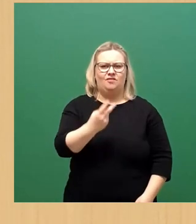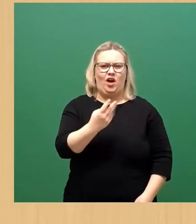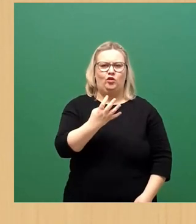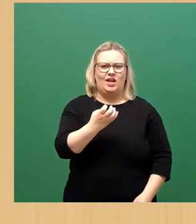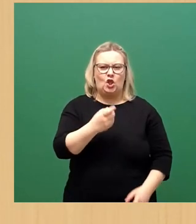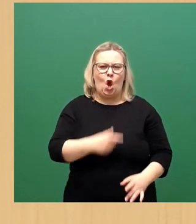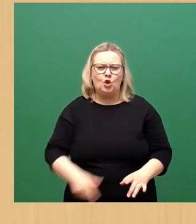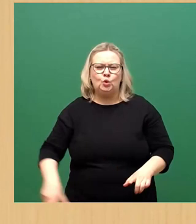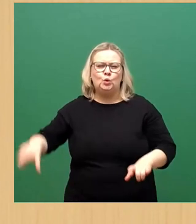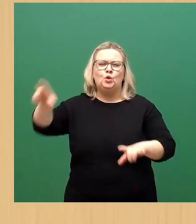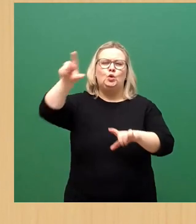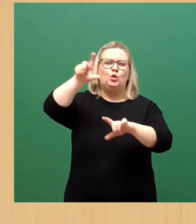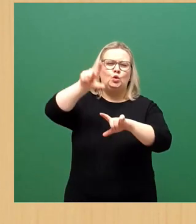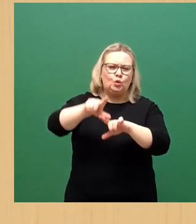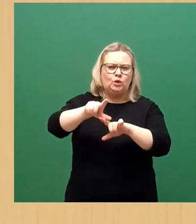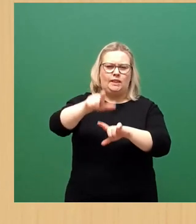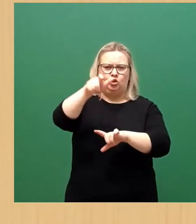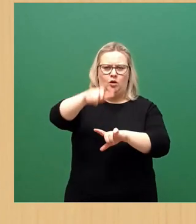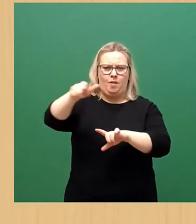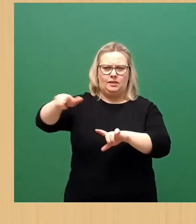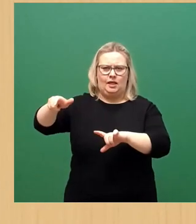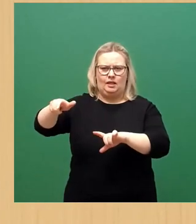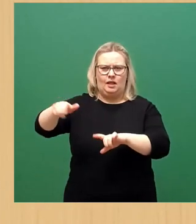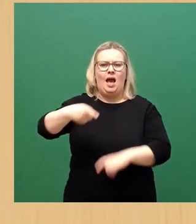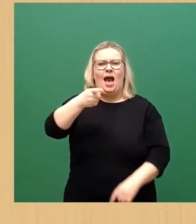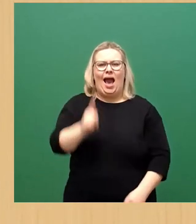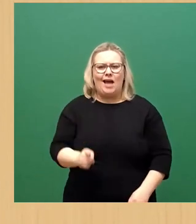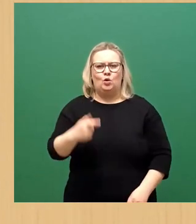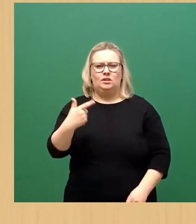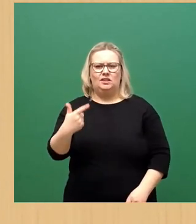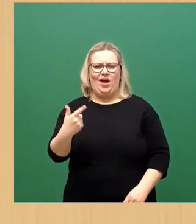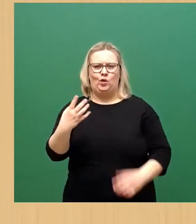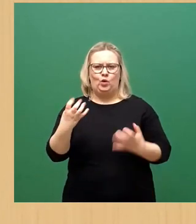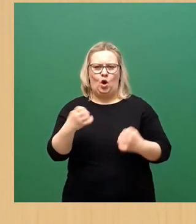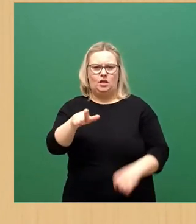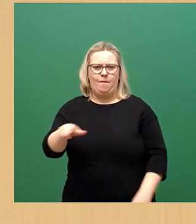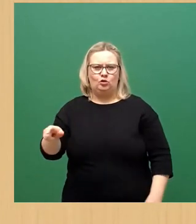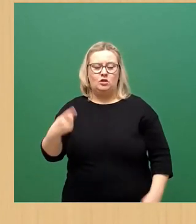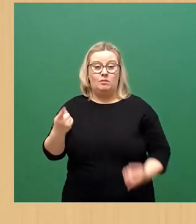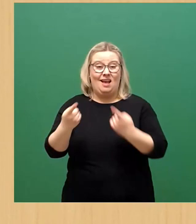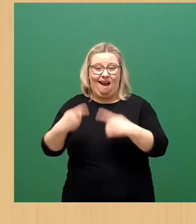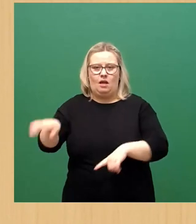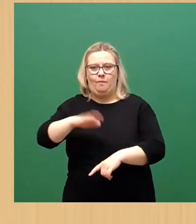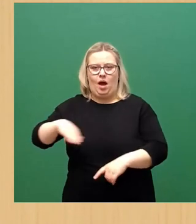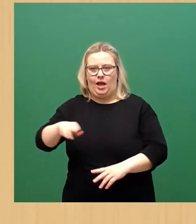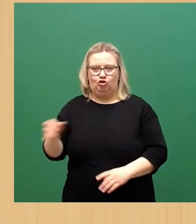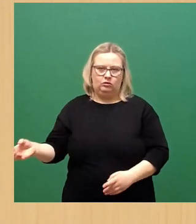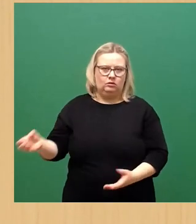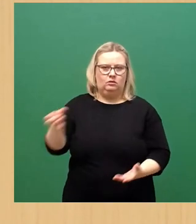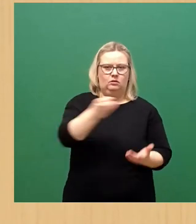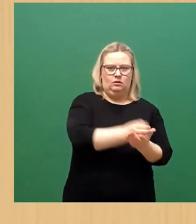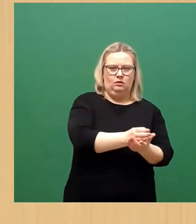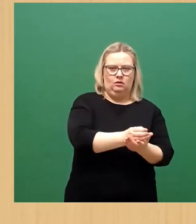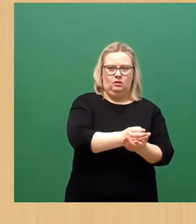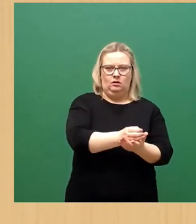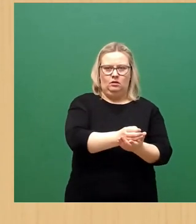Personen. Davon sind 192 Mitarbeiterinnen und Mitarbeiter, die aus anderen Bereichen der Verwaltung dahin